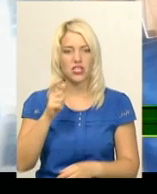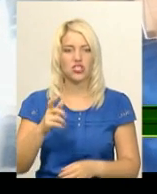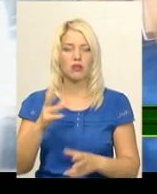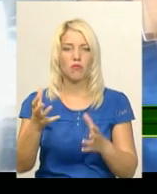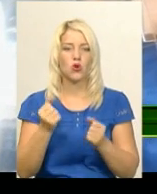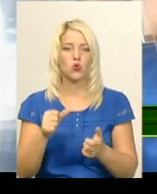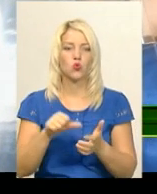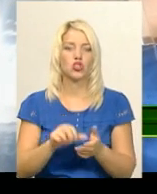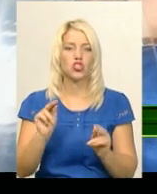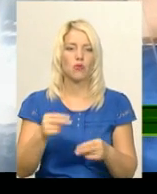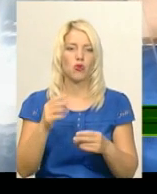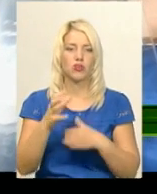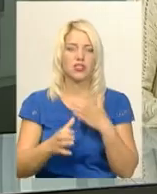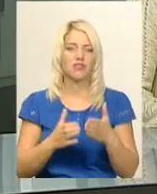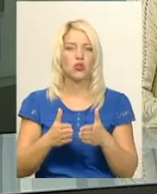спорту в Румунії.